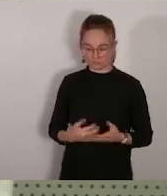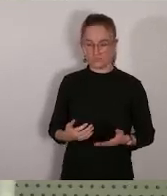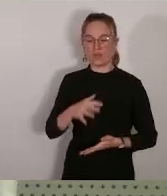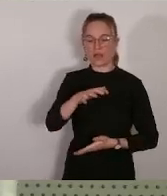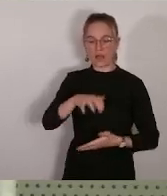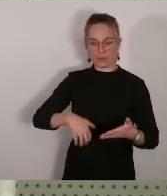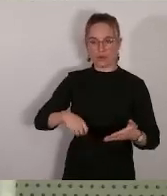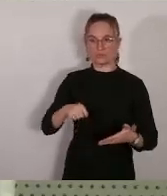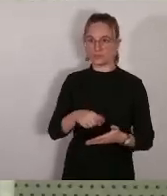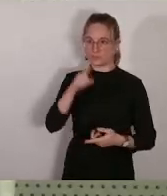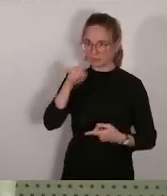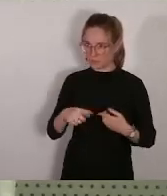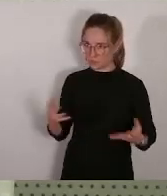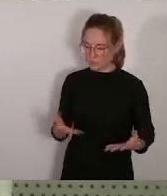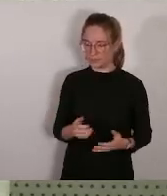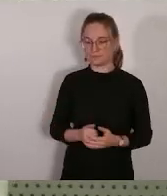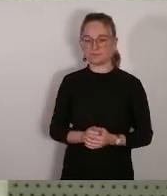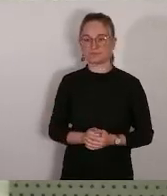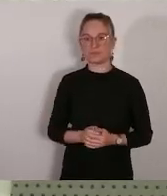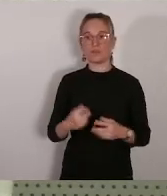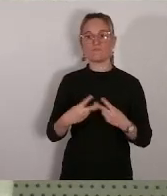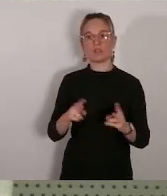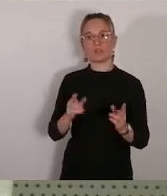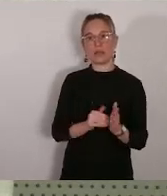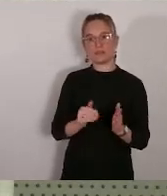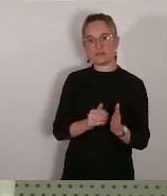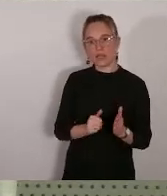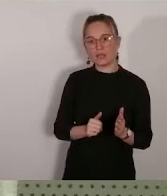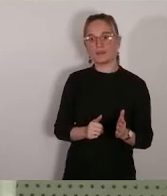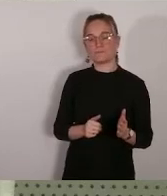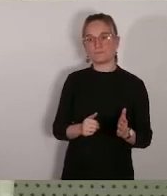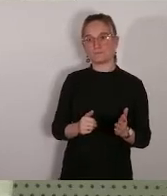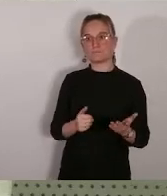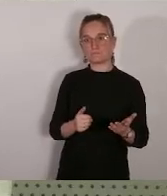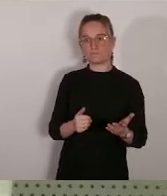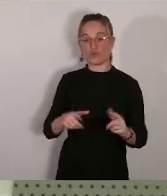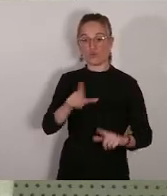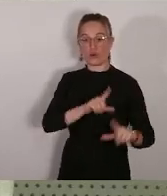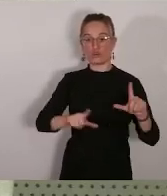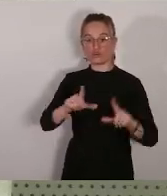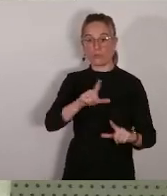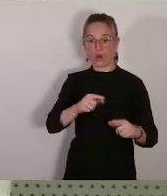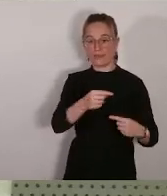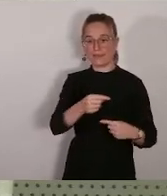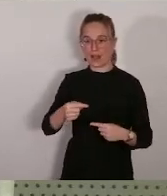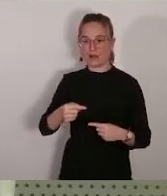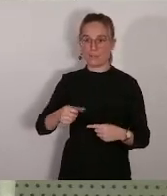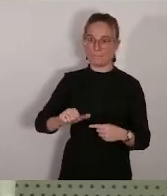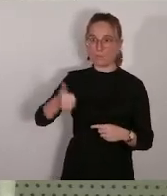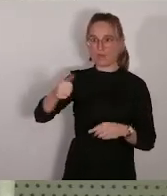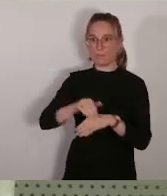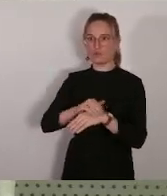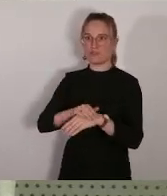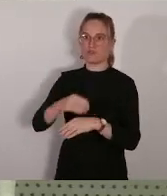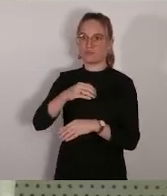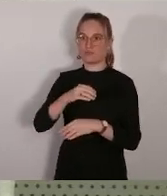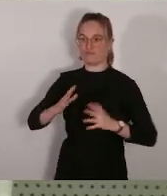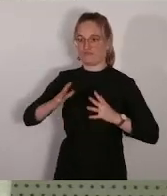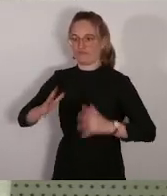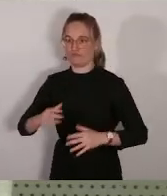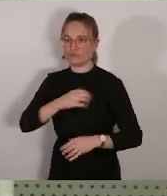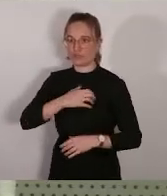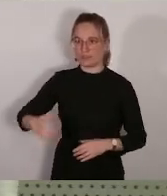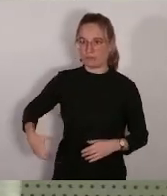la ville de Marseille ayant fait du logement une grande cause municipale se dote d'un nouveau cadre d'intervention pour dynamiser la production de logements